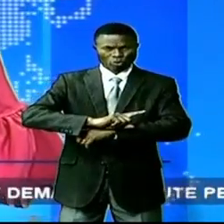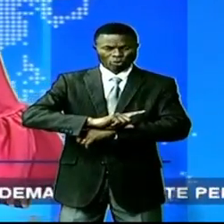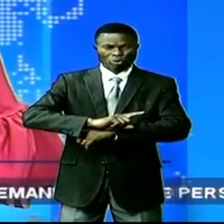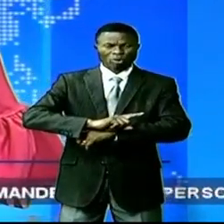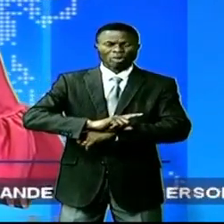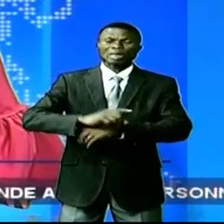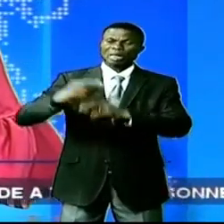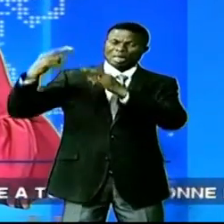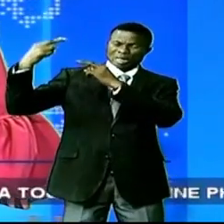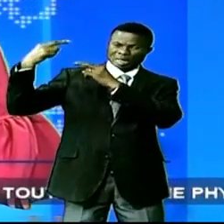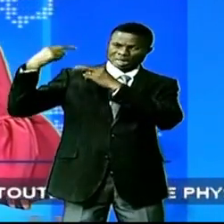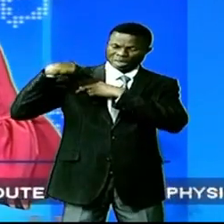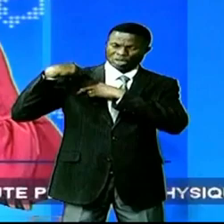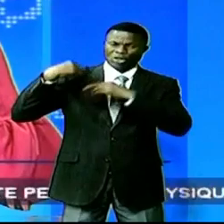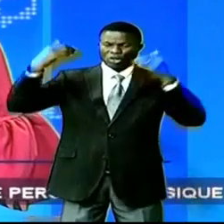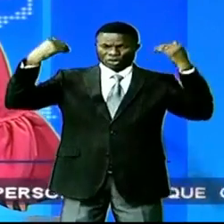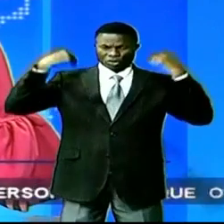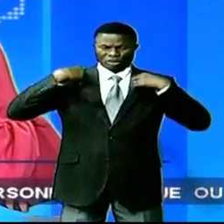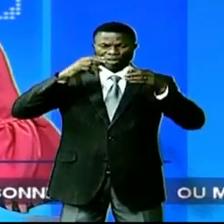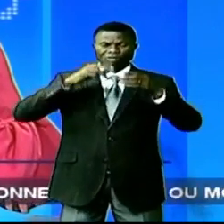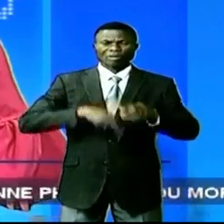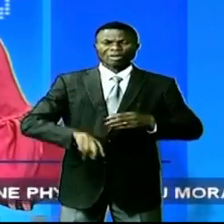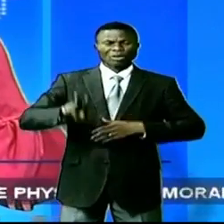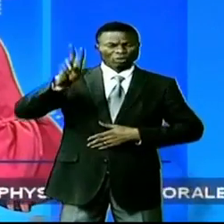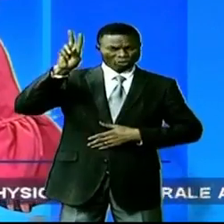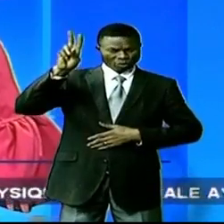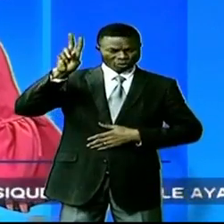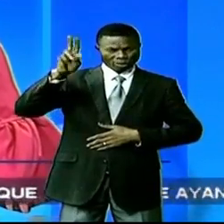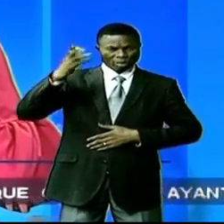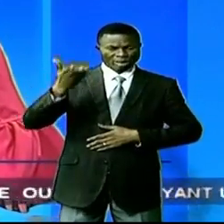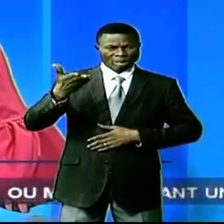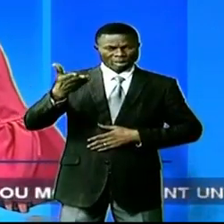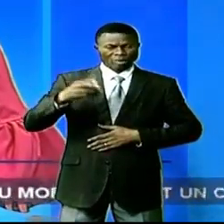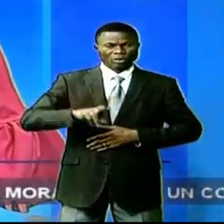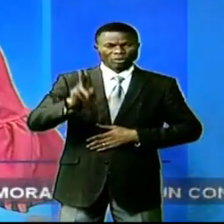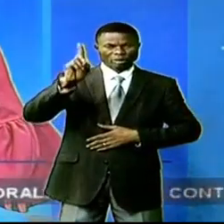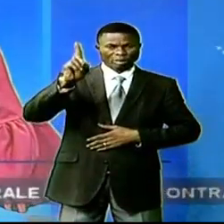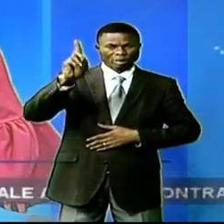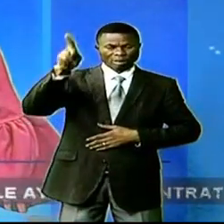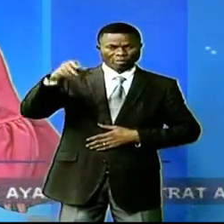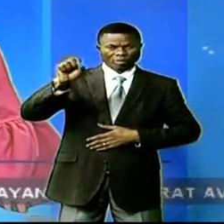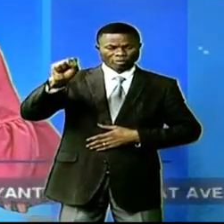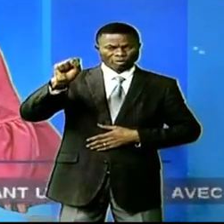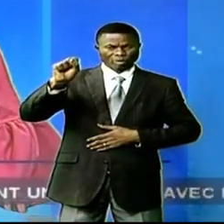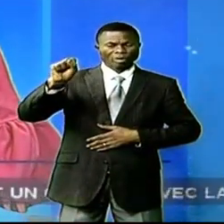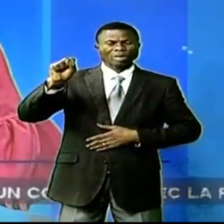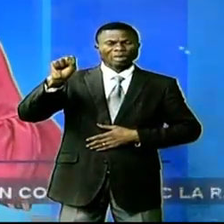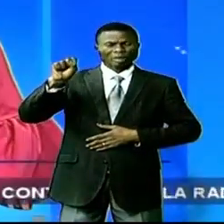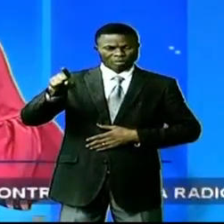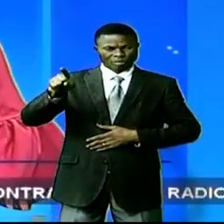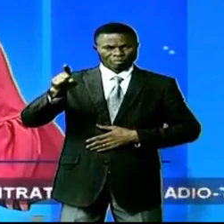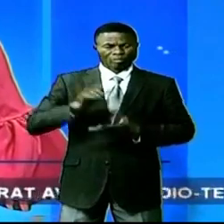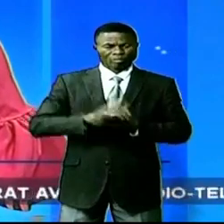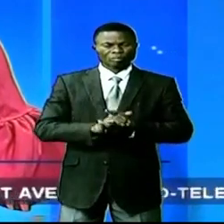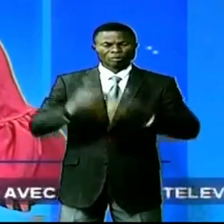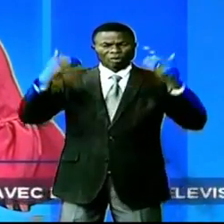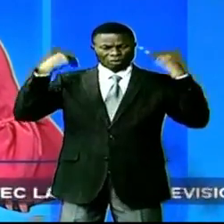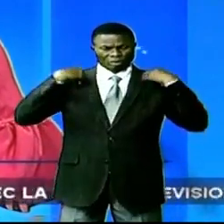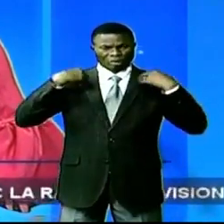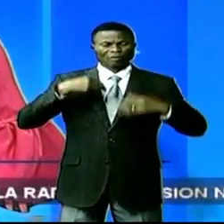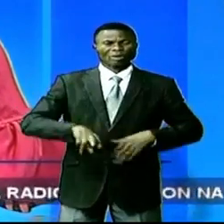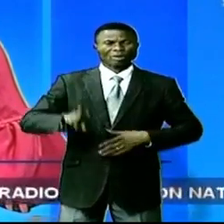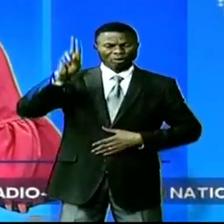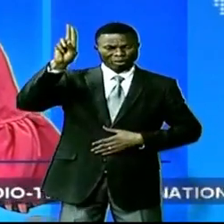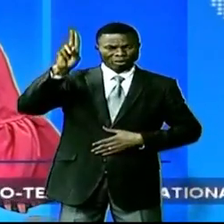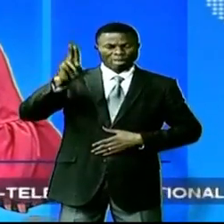de la responsabilité de cadre de l'Union pour la démocratie et les progrès sociaux. Luc Loubou Nangou, cadre de l'UDPS